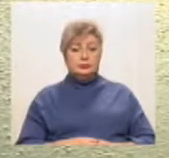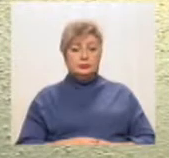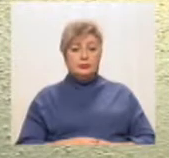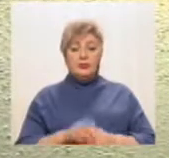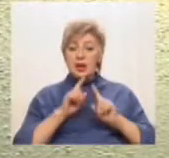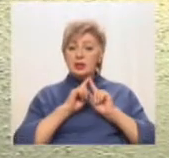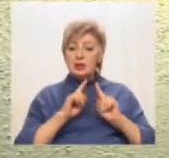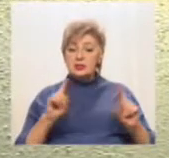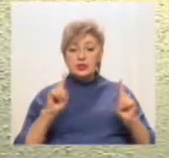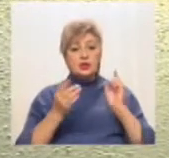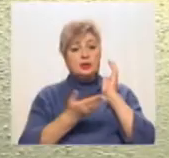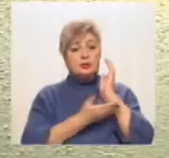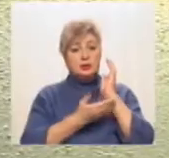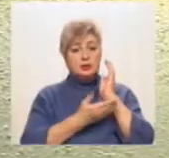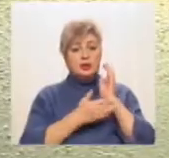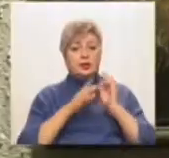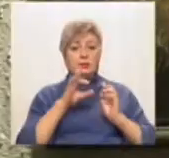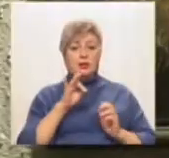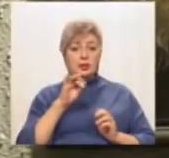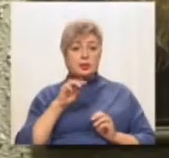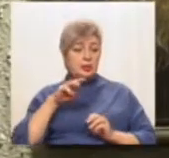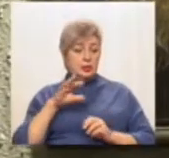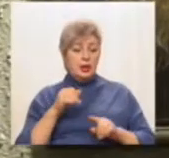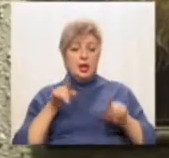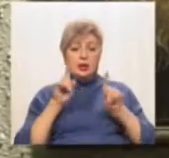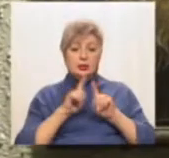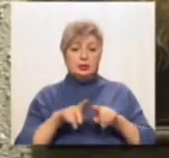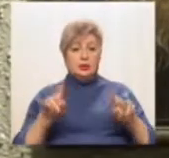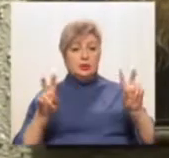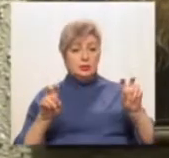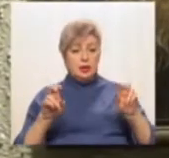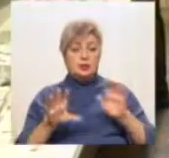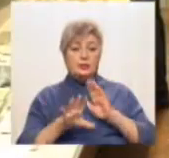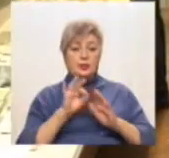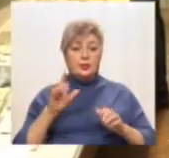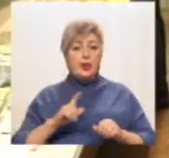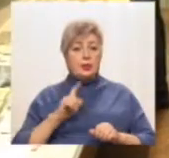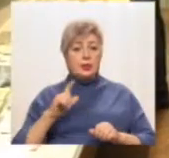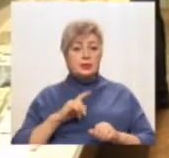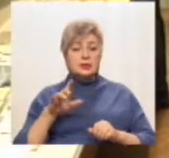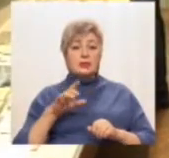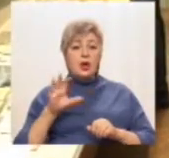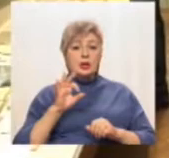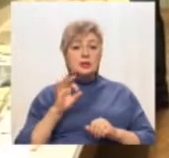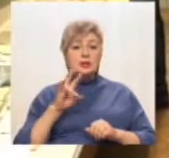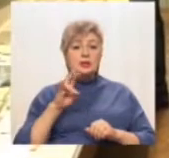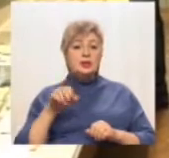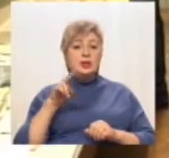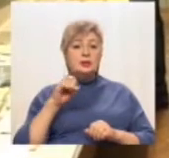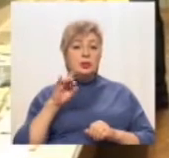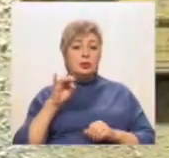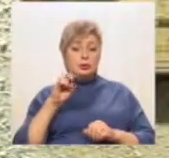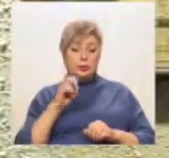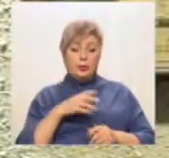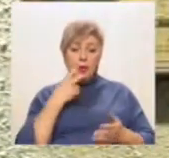Незвичайні дереворити. Таку назву обрав для своєї виставки криворізький майстер Олександр Недоруба. В експозиції представив